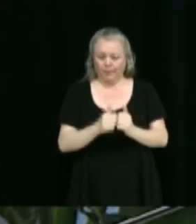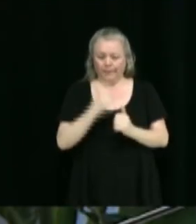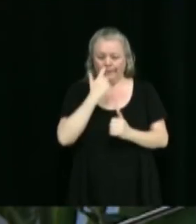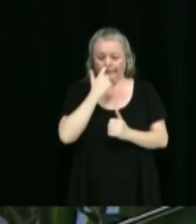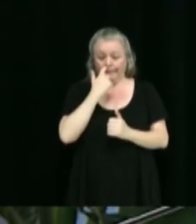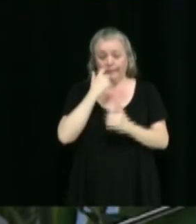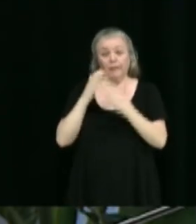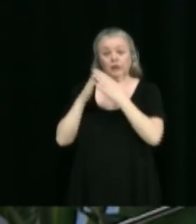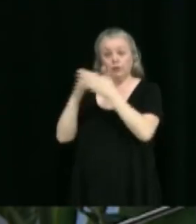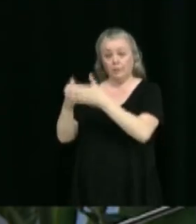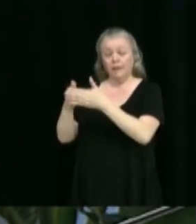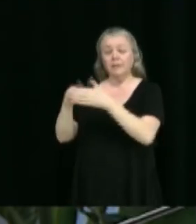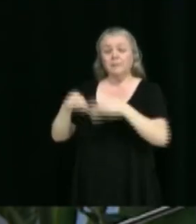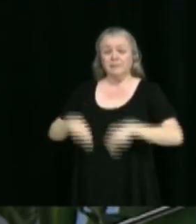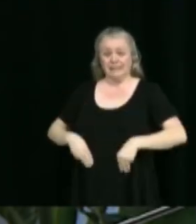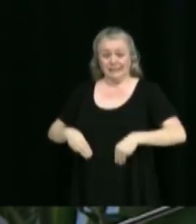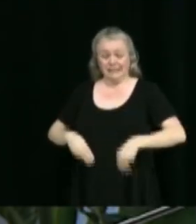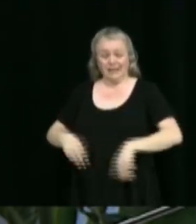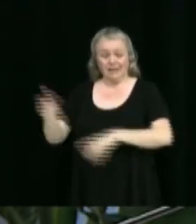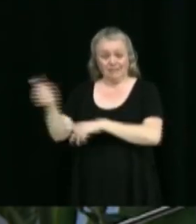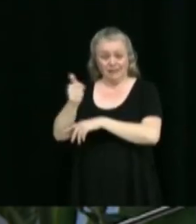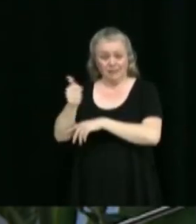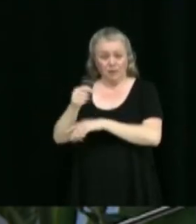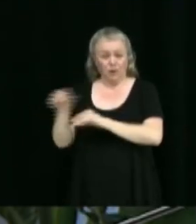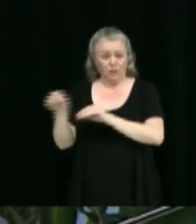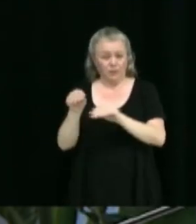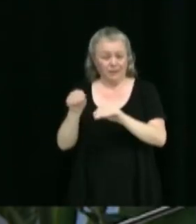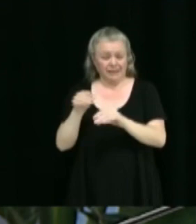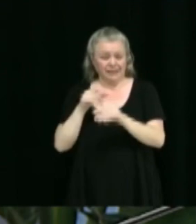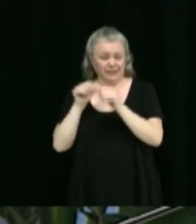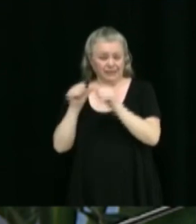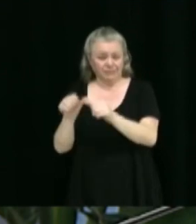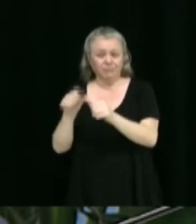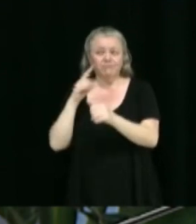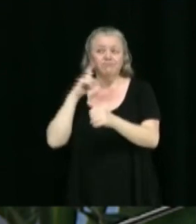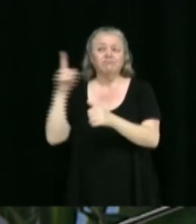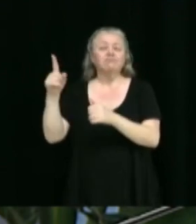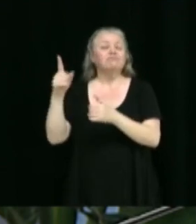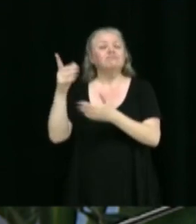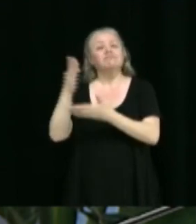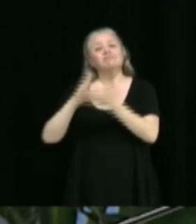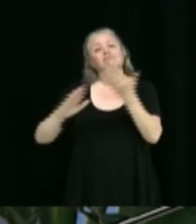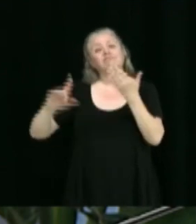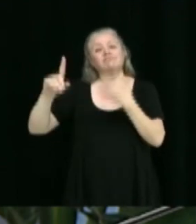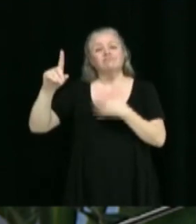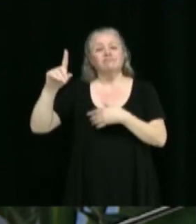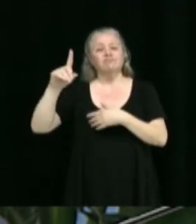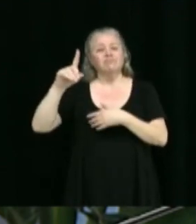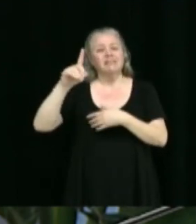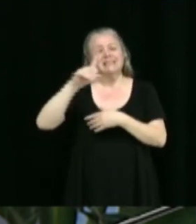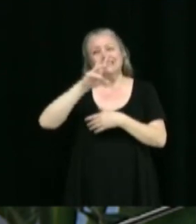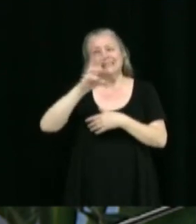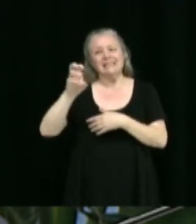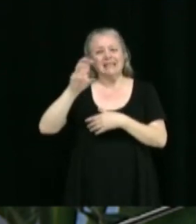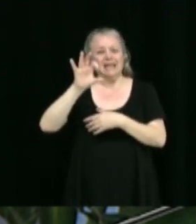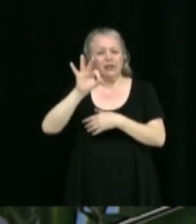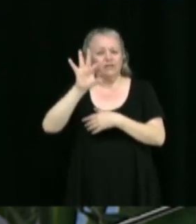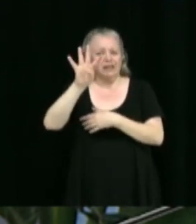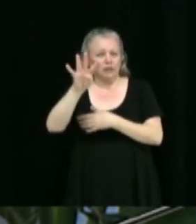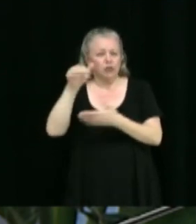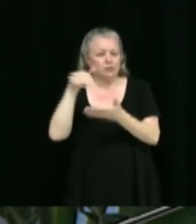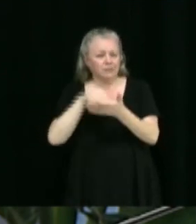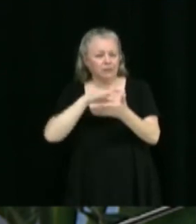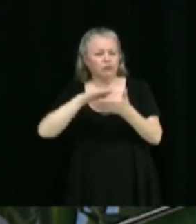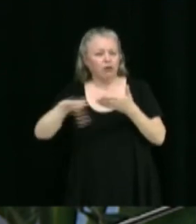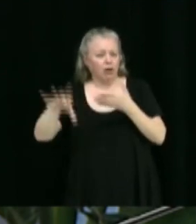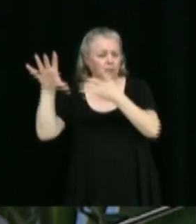Transports et de la mobilité durable de lui octroyer une contribution financière de base de 694 000 $ dans le cadre du